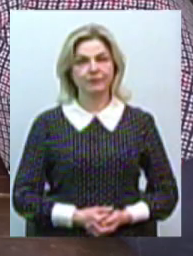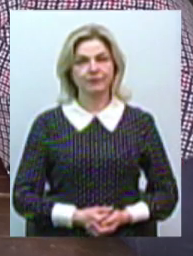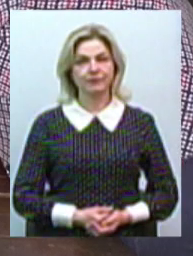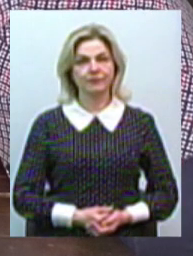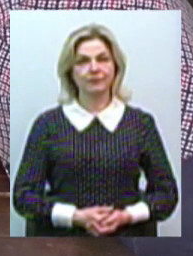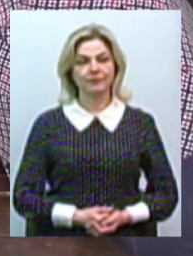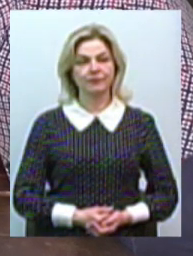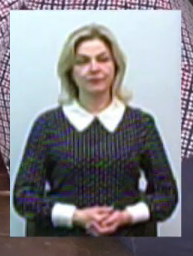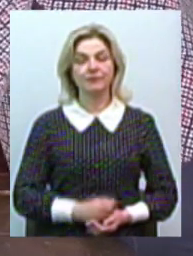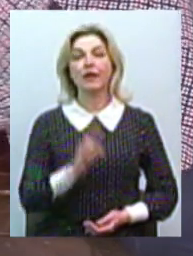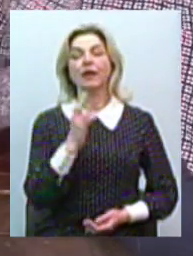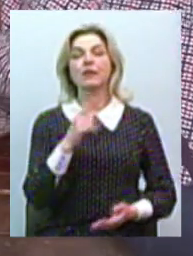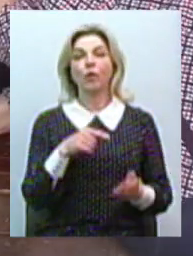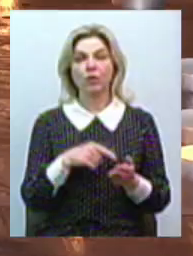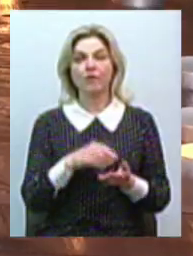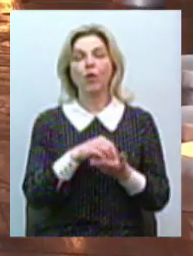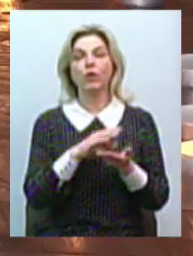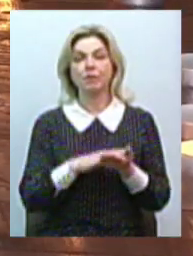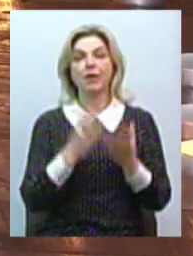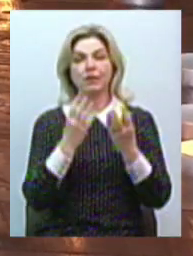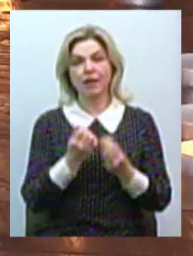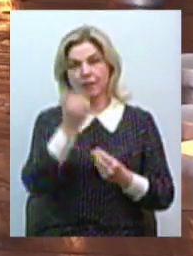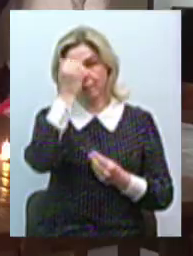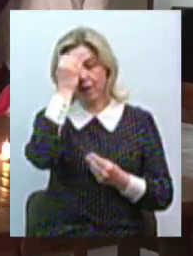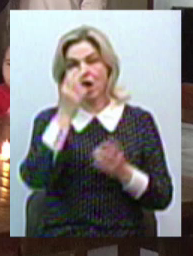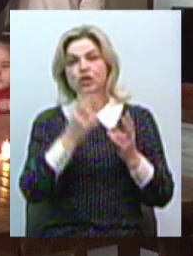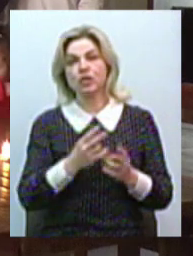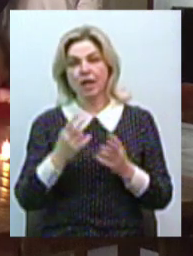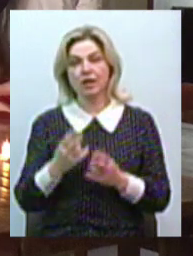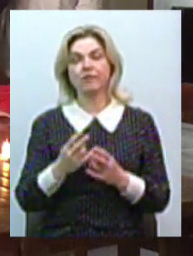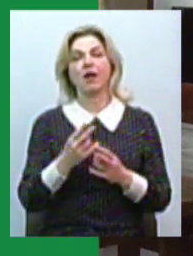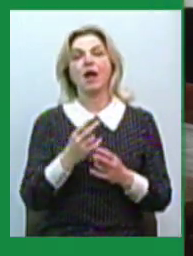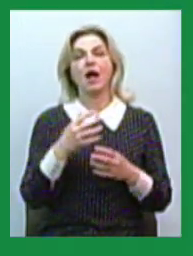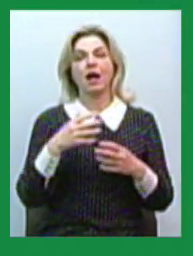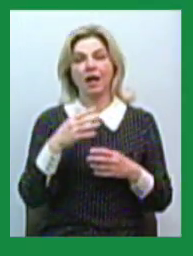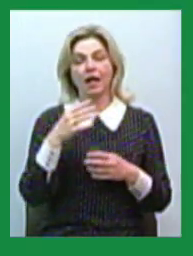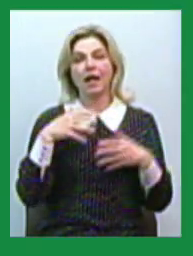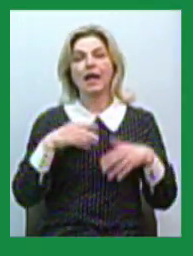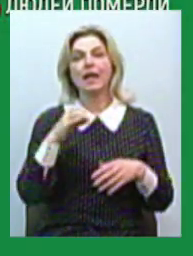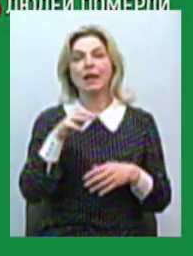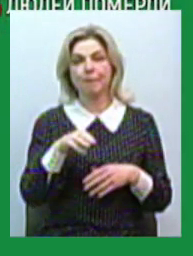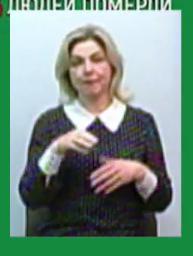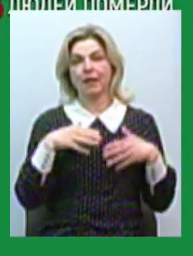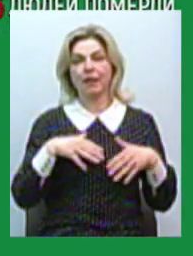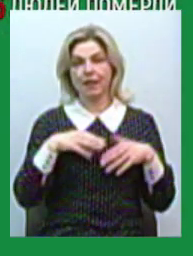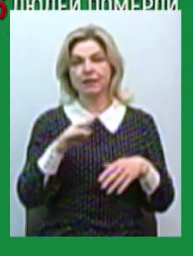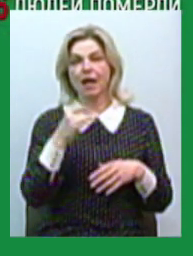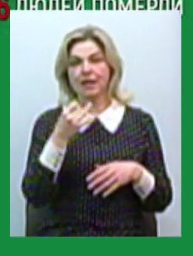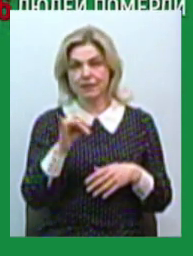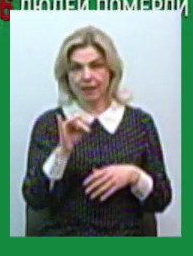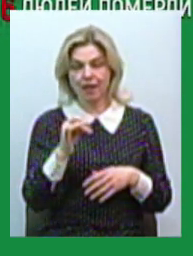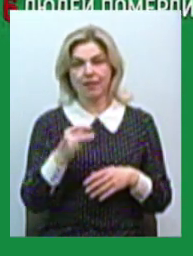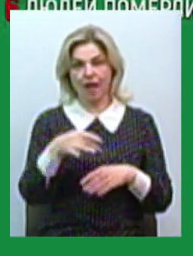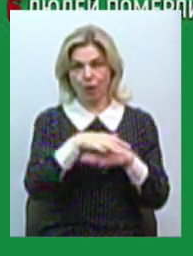В Миколаїві відзначили День пам'яті жертв геноциду кримсько-татарського народу. В Миколаївській області